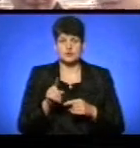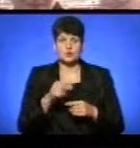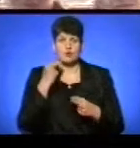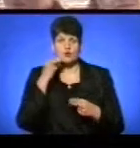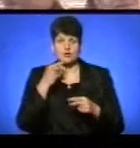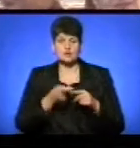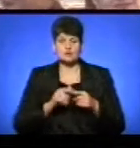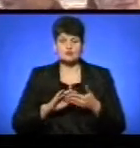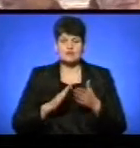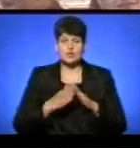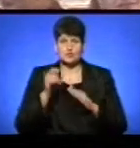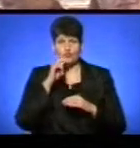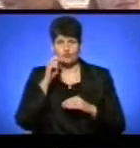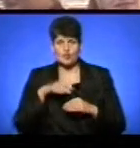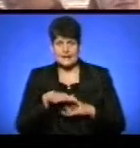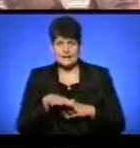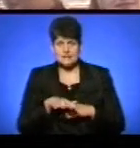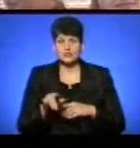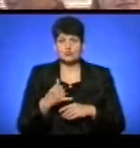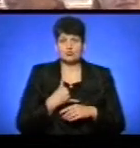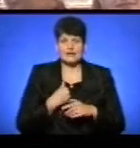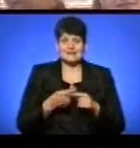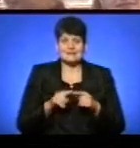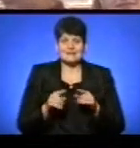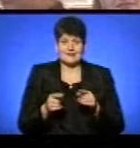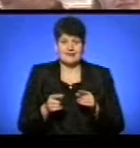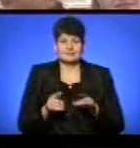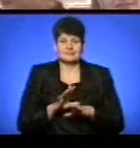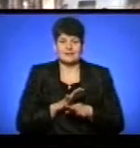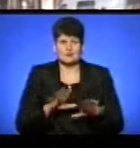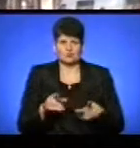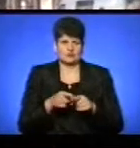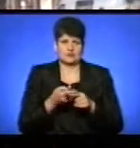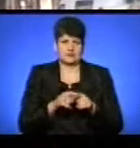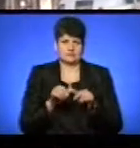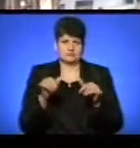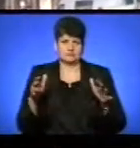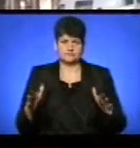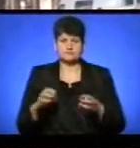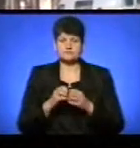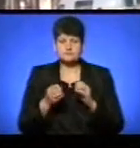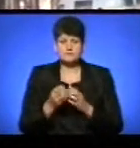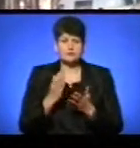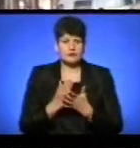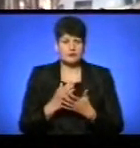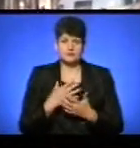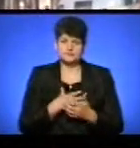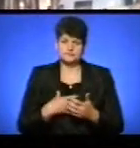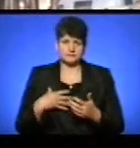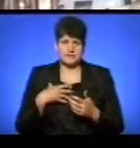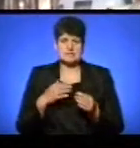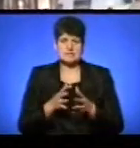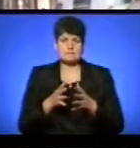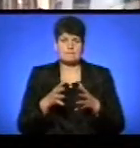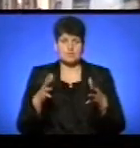покращити цю ситуацію в Україні, щоб в нас це явище не було таким поширеним. Проблема є дуже актуальна, тому що збільшується